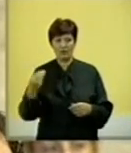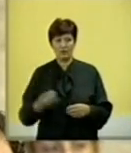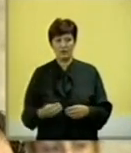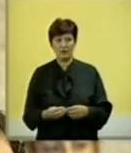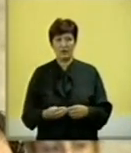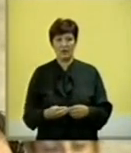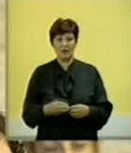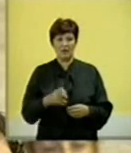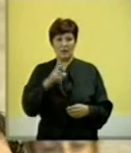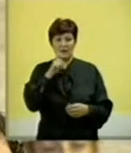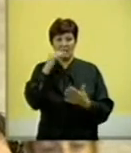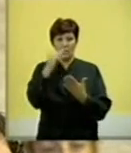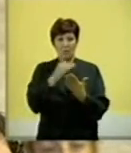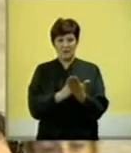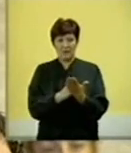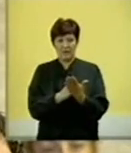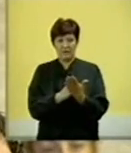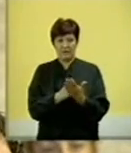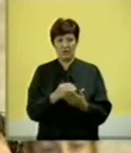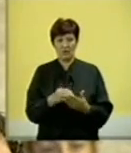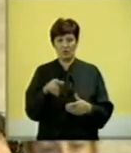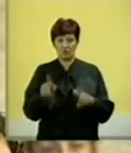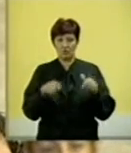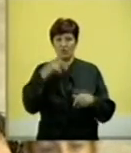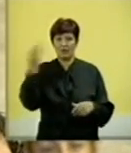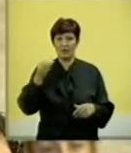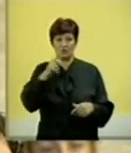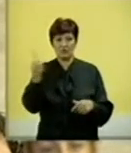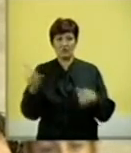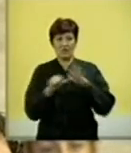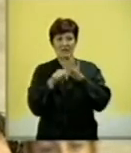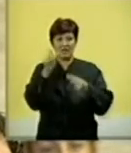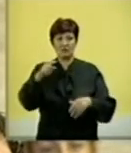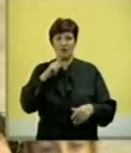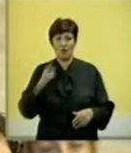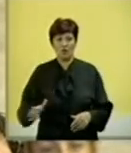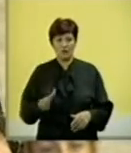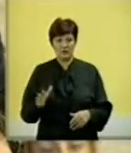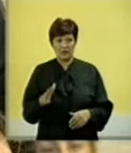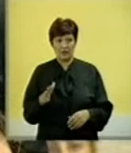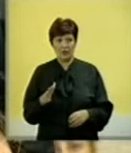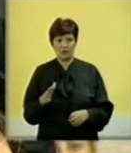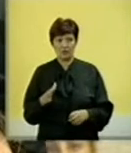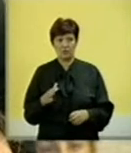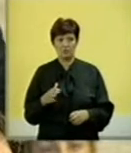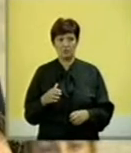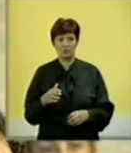i ustav, ovdje smo čuli neke govornike, besposlanike, koji se zalažu tako za